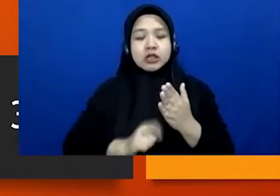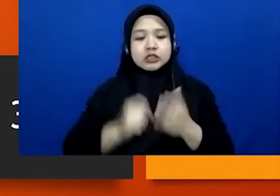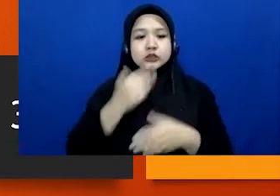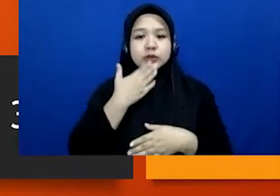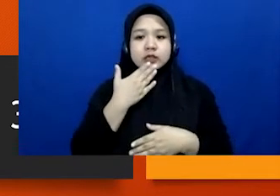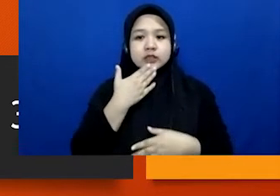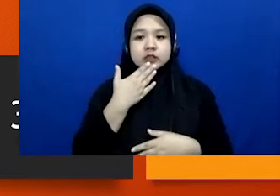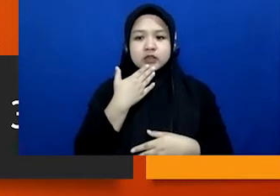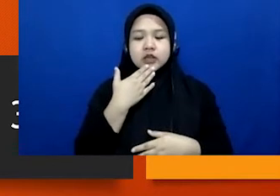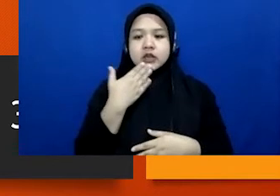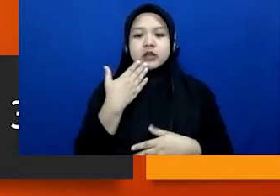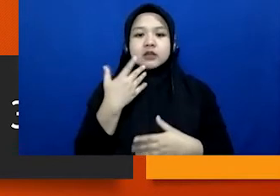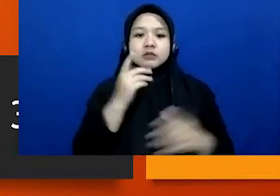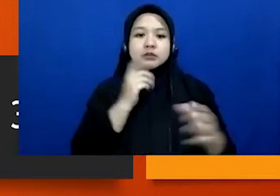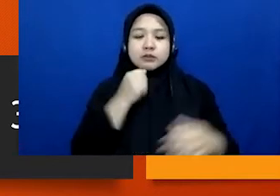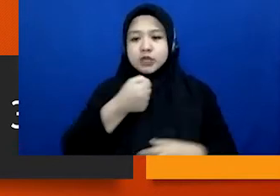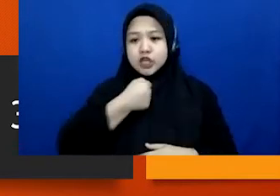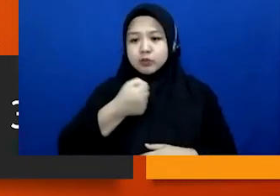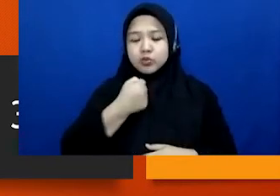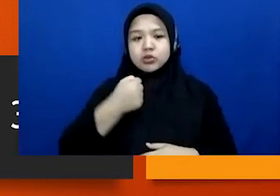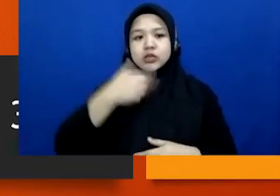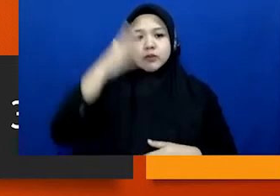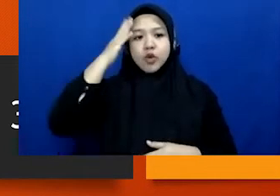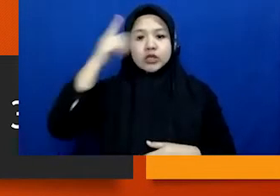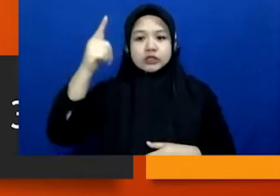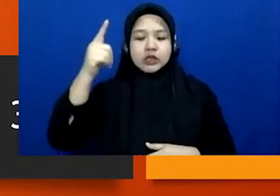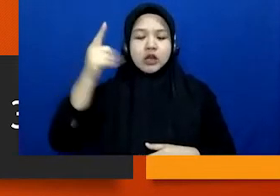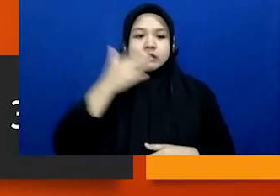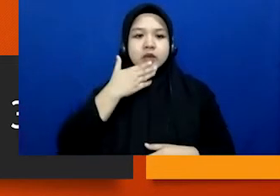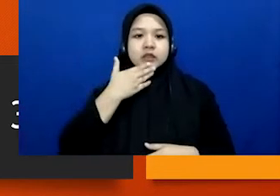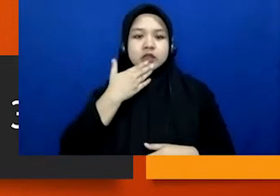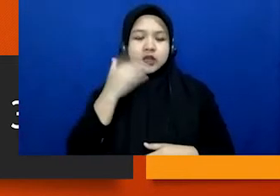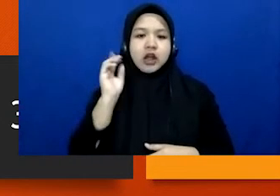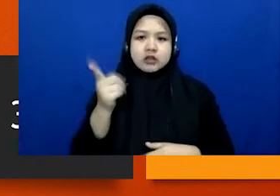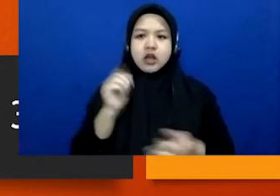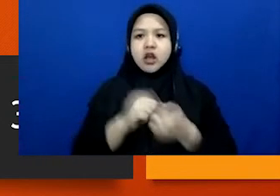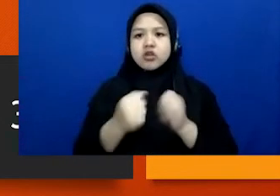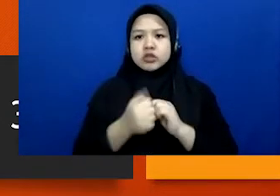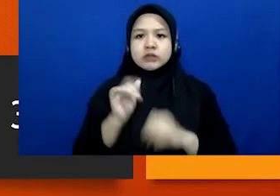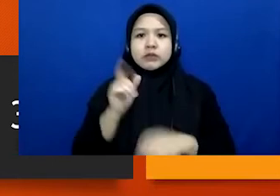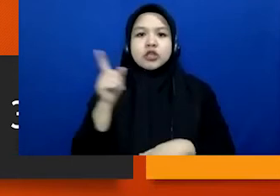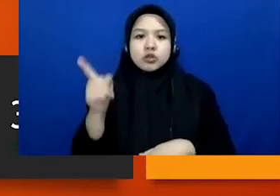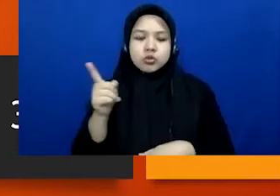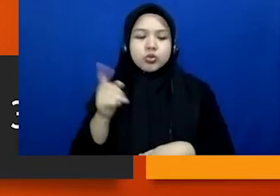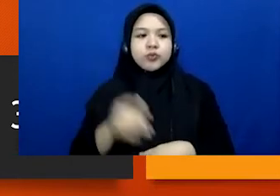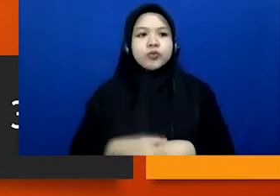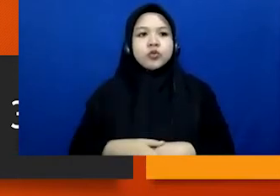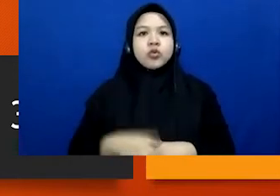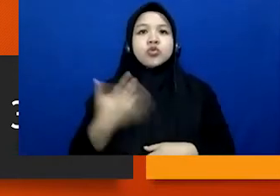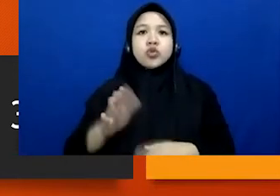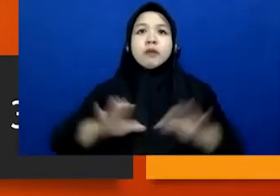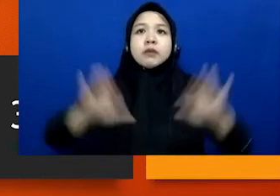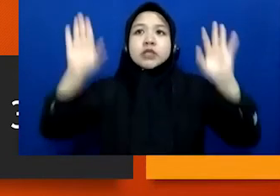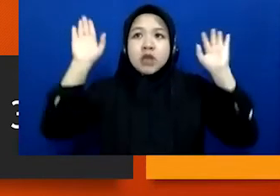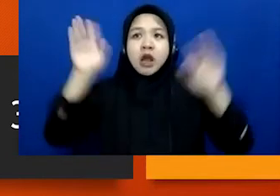meliput di kepolisian, biasanya memang ada kasus-kasus seperti itu ditembak setelah menyerah.